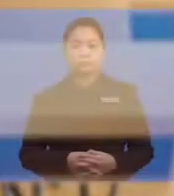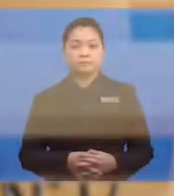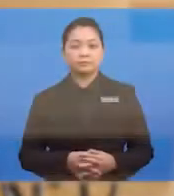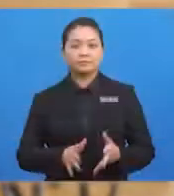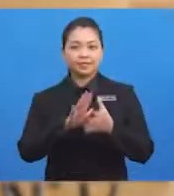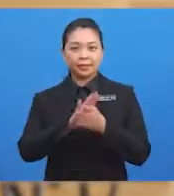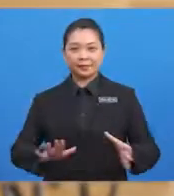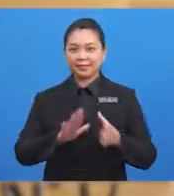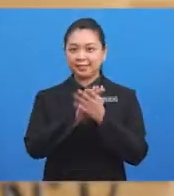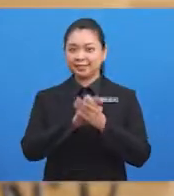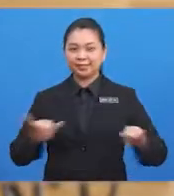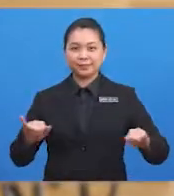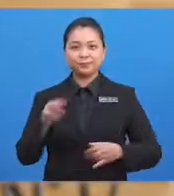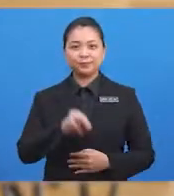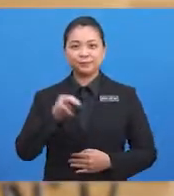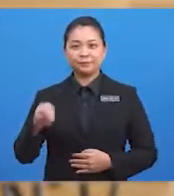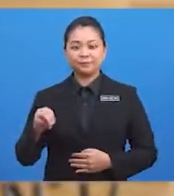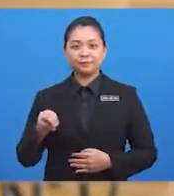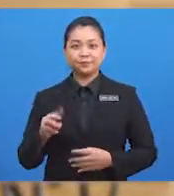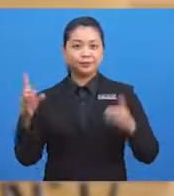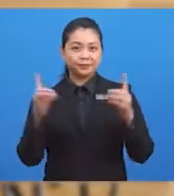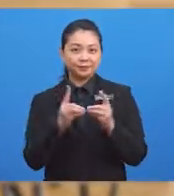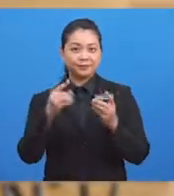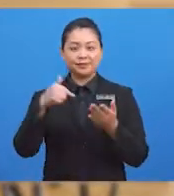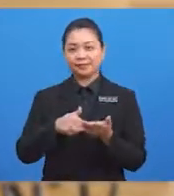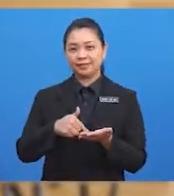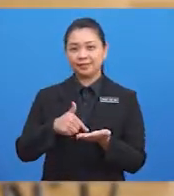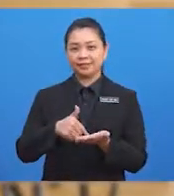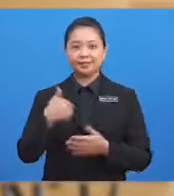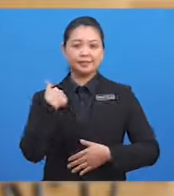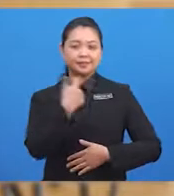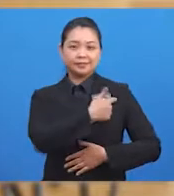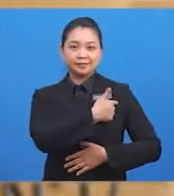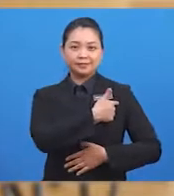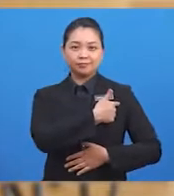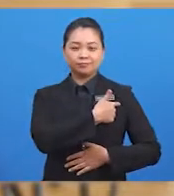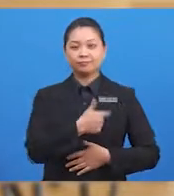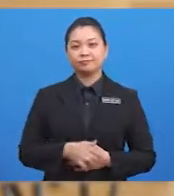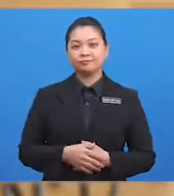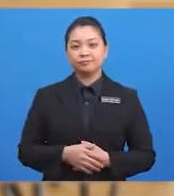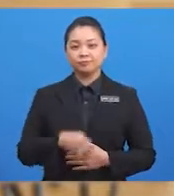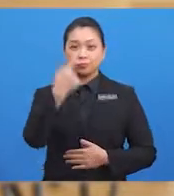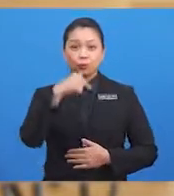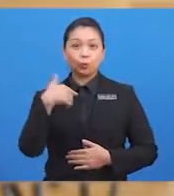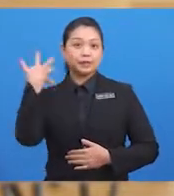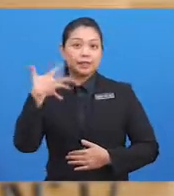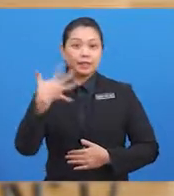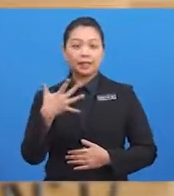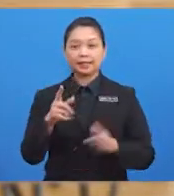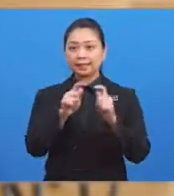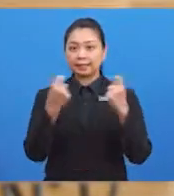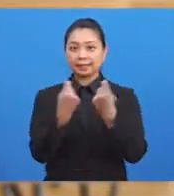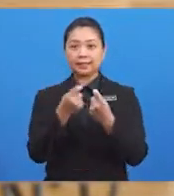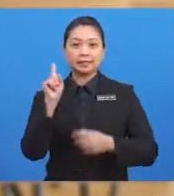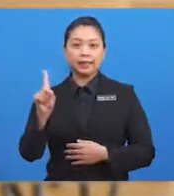Selamat sejahtera murid-murid. Bertemu lagi kita di siaran TV Pendidikan untuk Mata Pelajaran Sejarah Tingkatan 1.